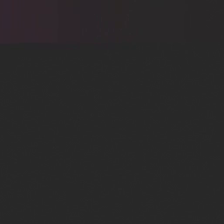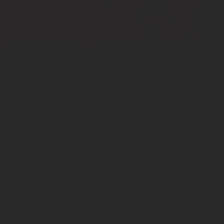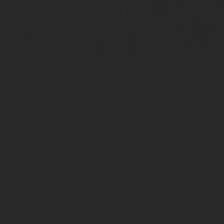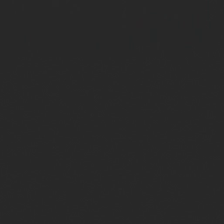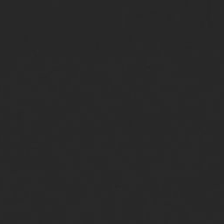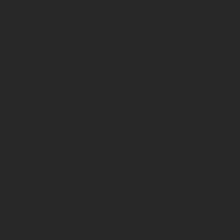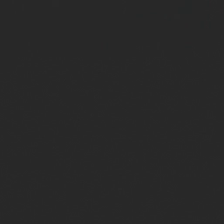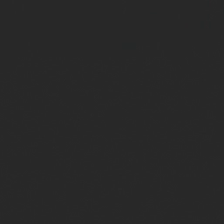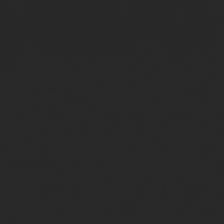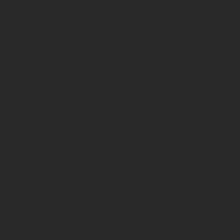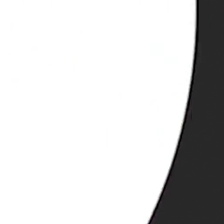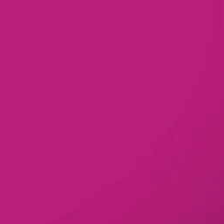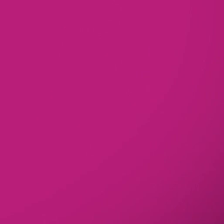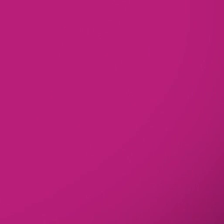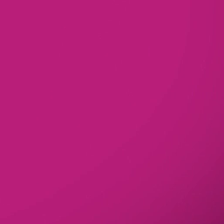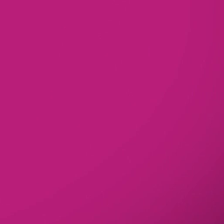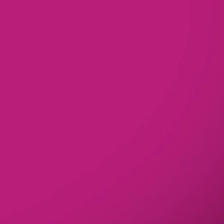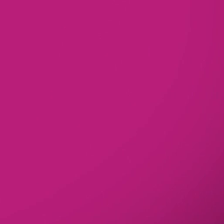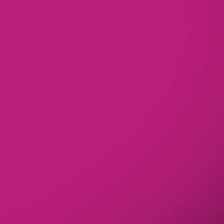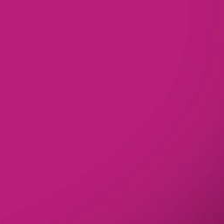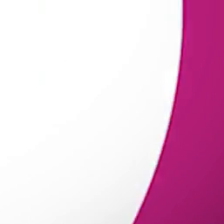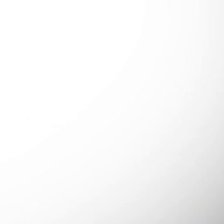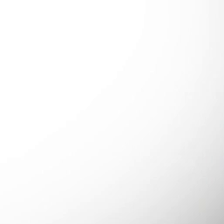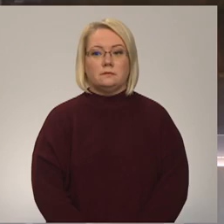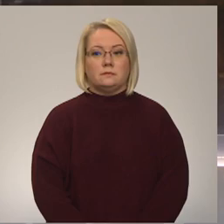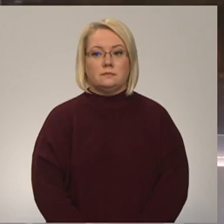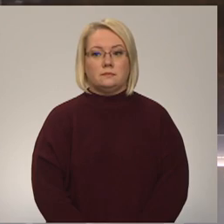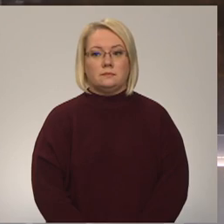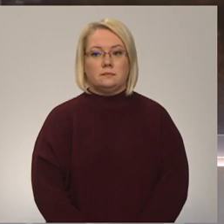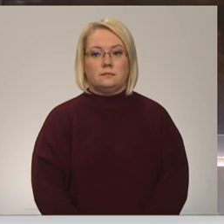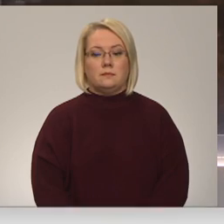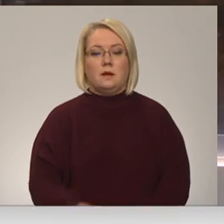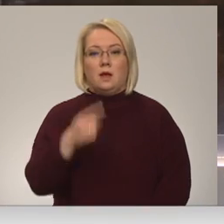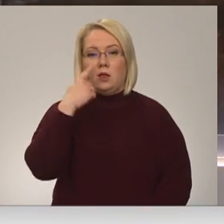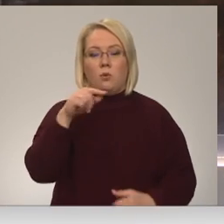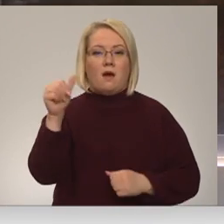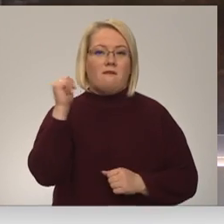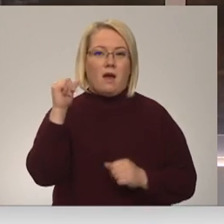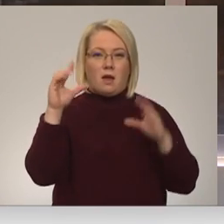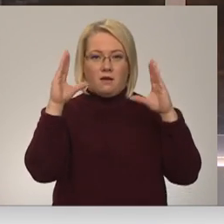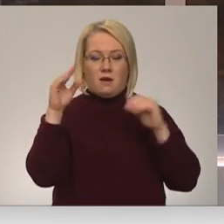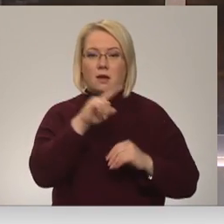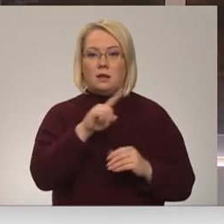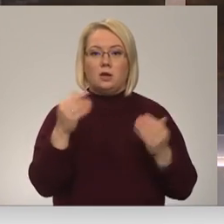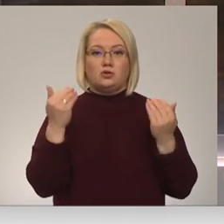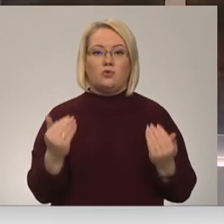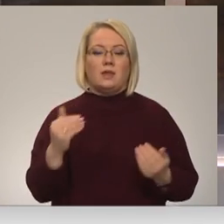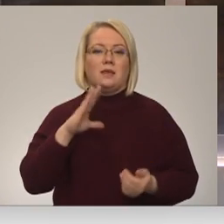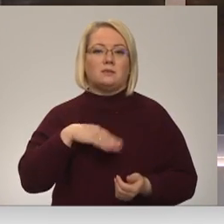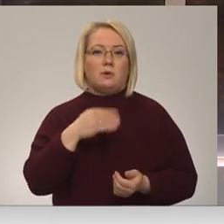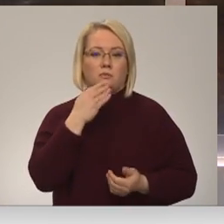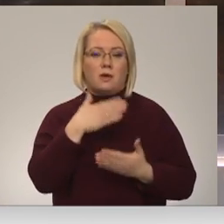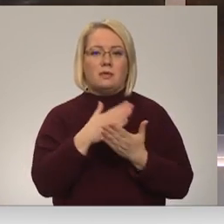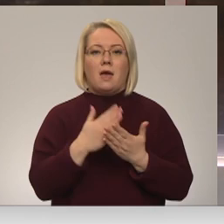Re! Viss ēters ir te! Kopš vakar vakar līdz šīs dienas pēcpusdienai